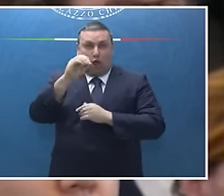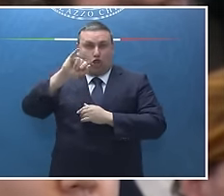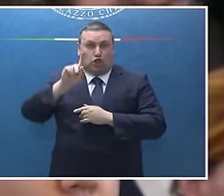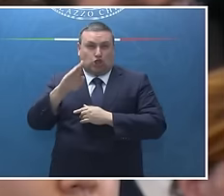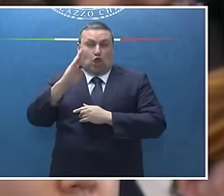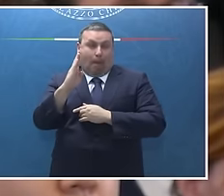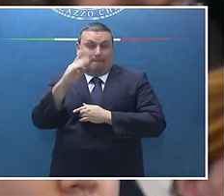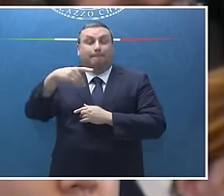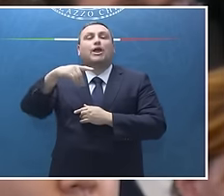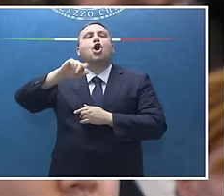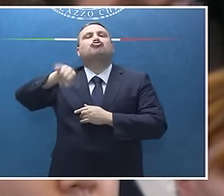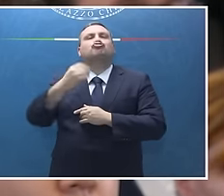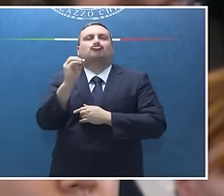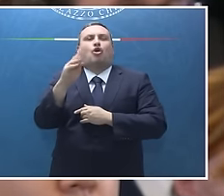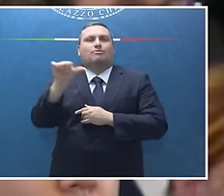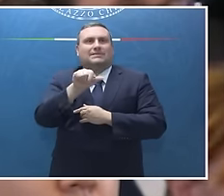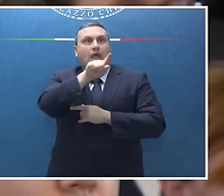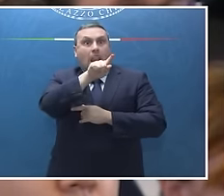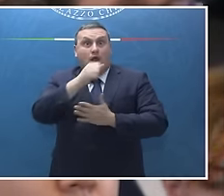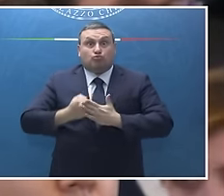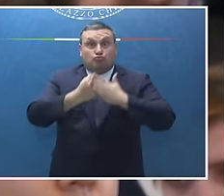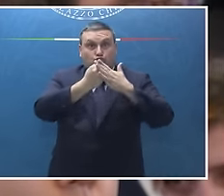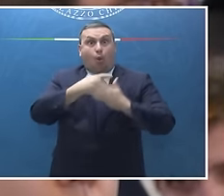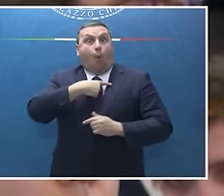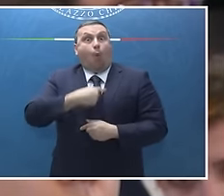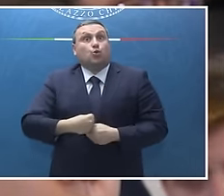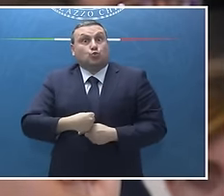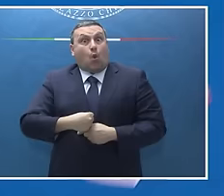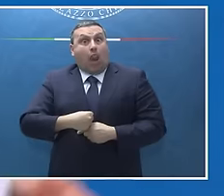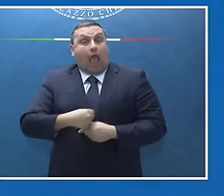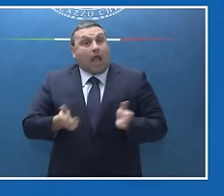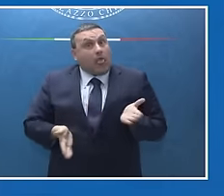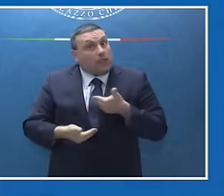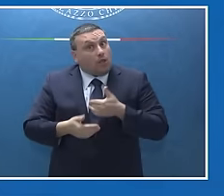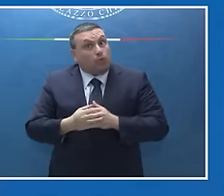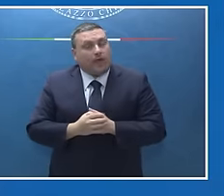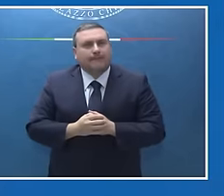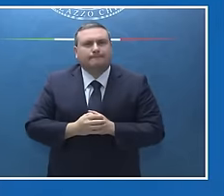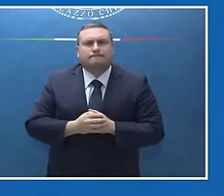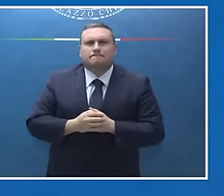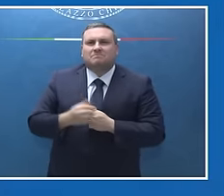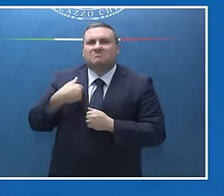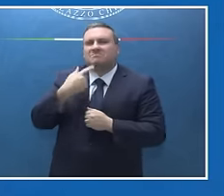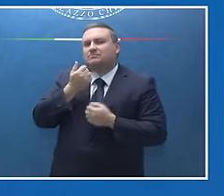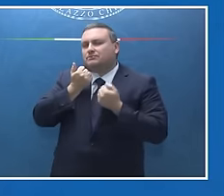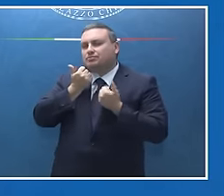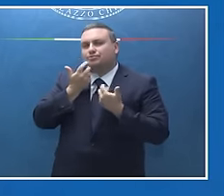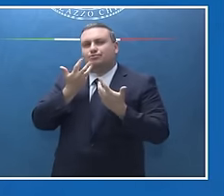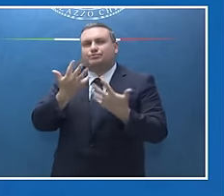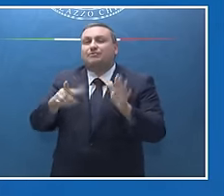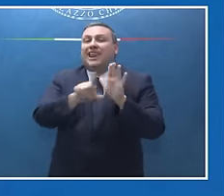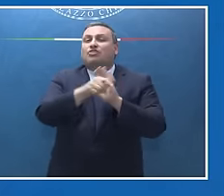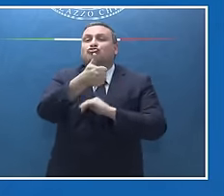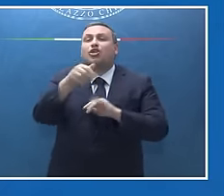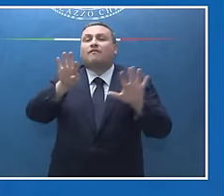von der Leyen alla Presidenza della Commissione. Grazie. Allora, guardi, ho detto mille volte che non intendo modificare la legge